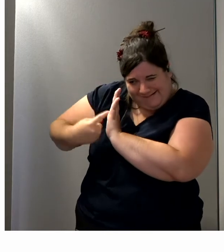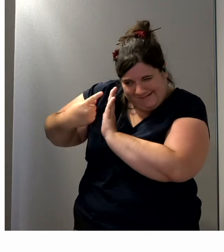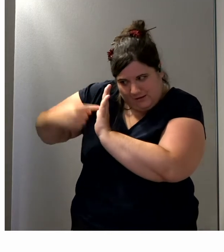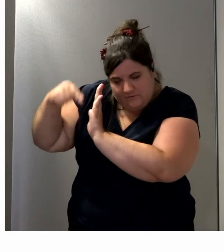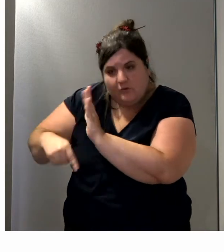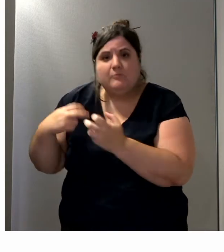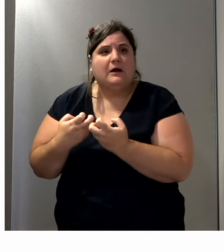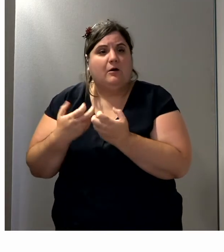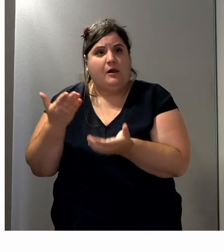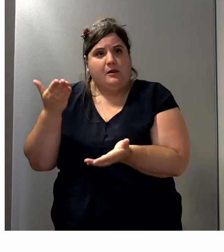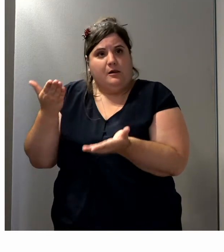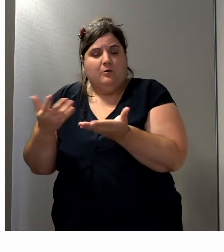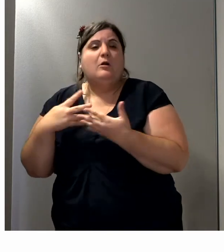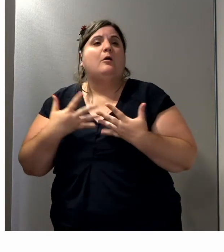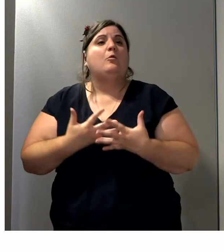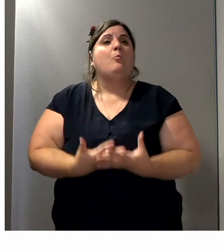sécurité